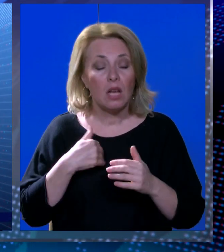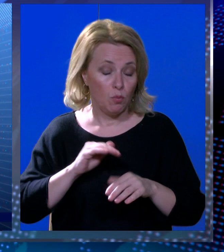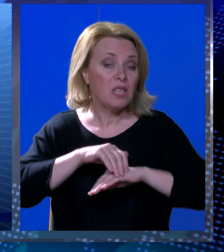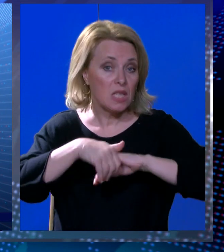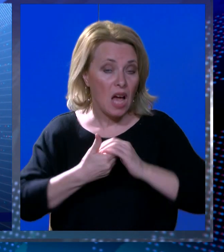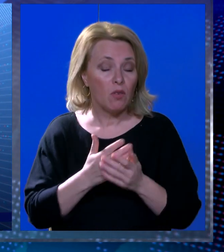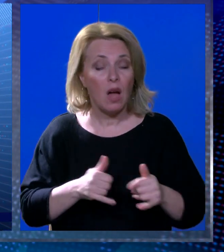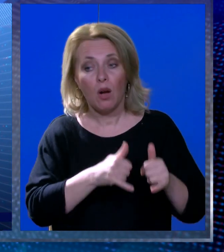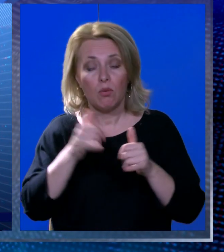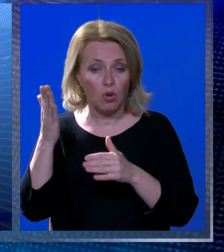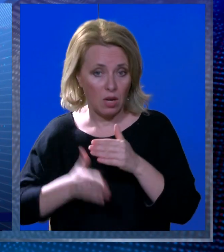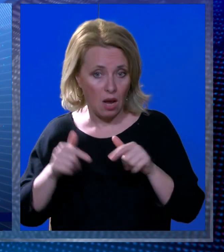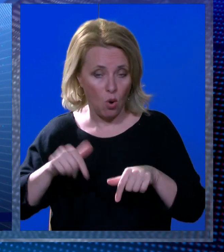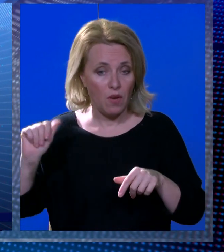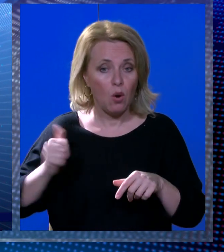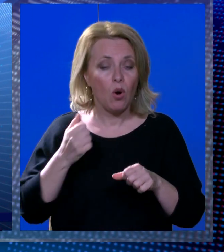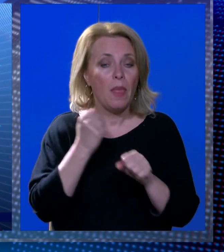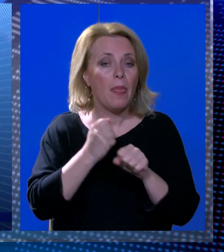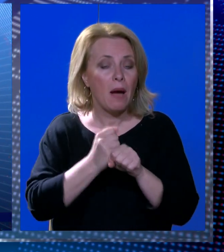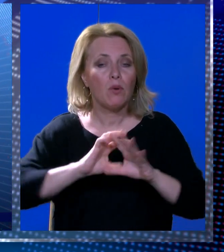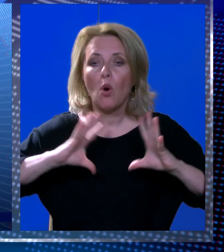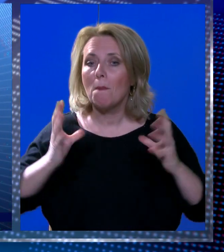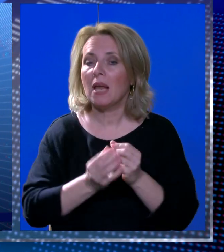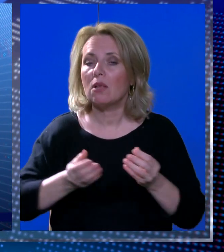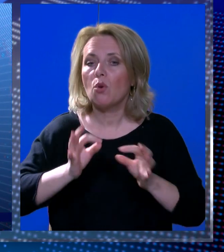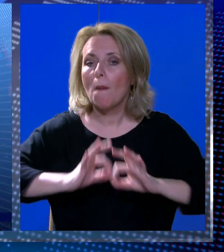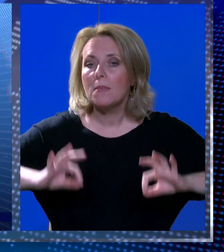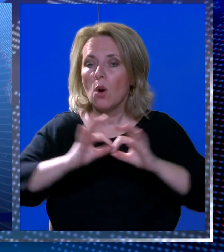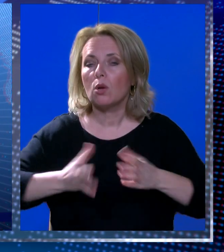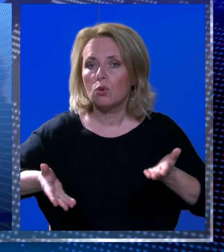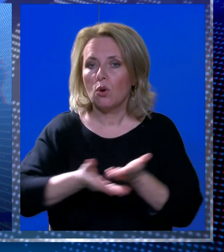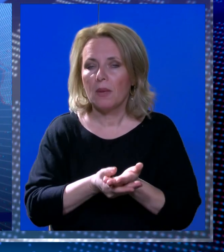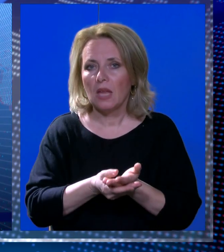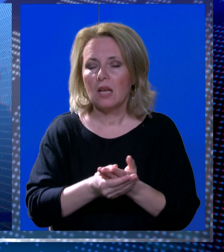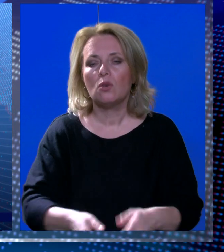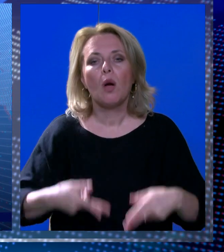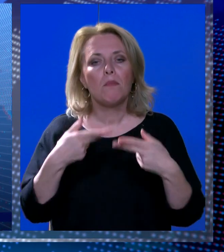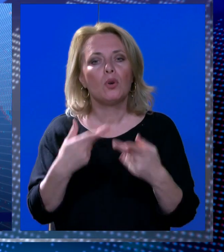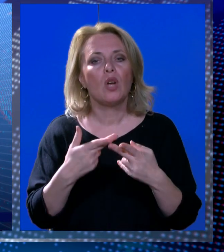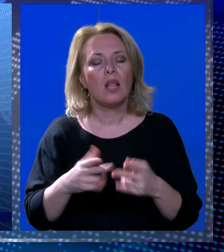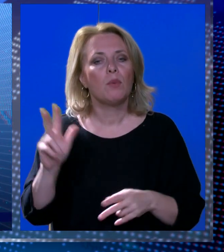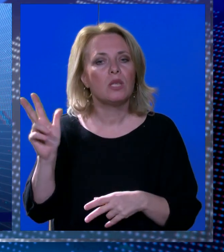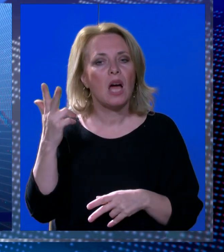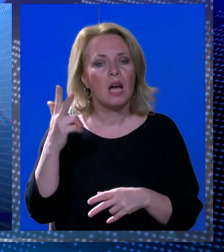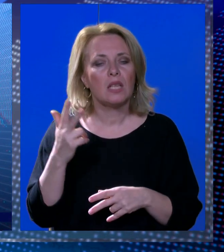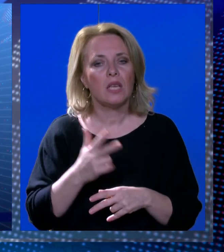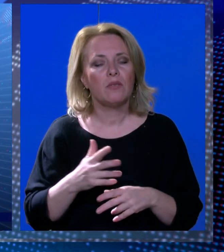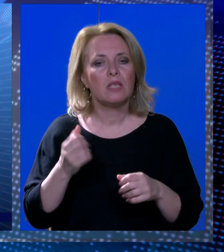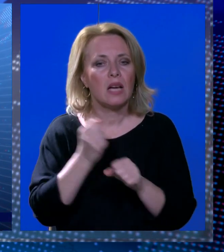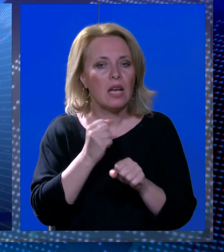bit ću zadovoljni onako dok krenate koće godine napravimo tu cijelokupnu projektu dokumentaciju i podnesemo za aktiv za